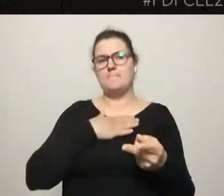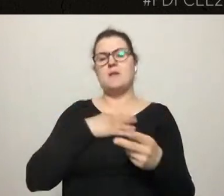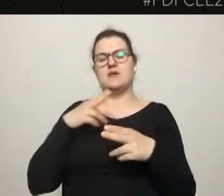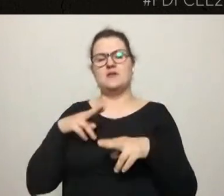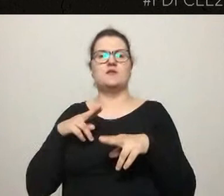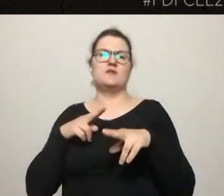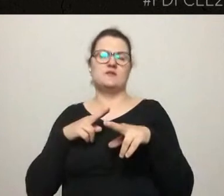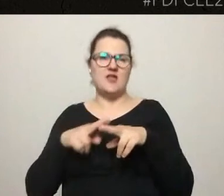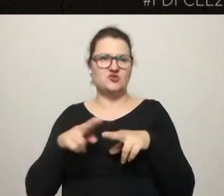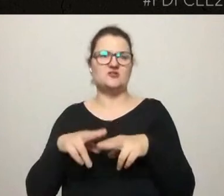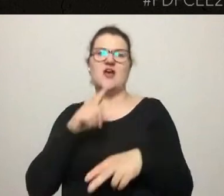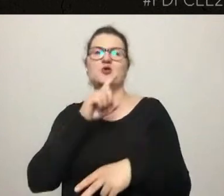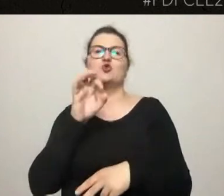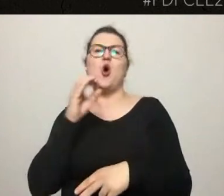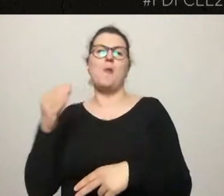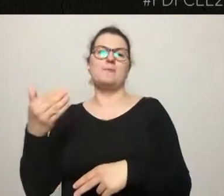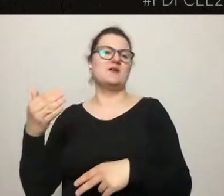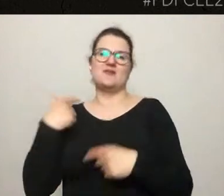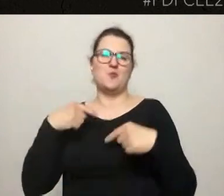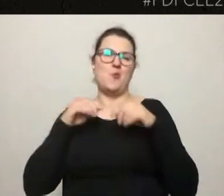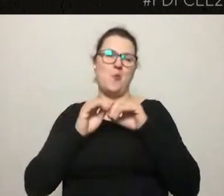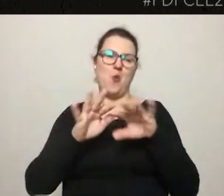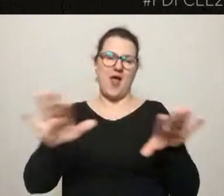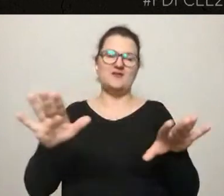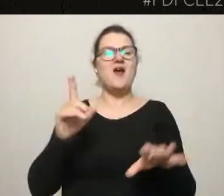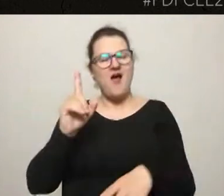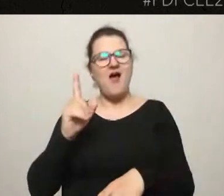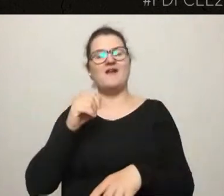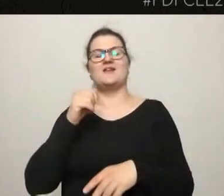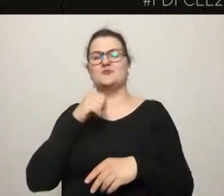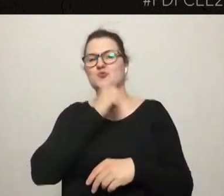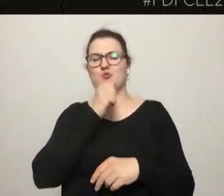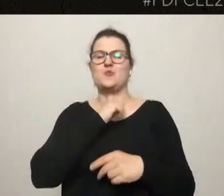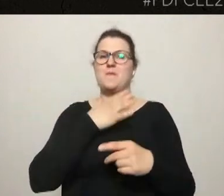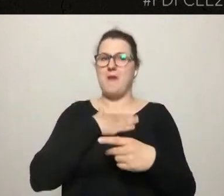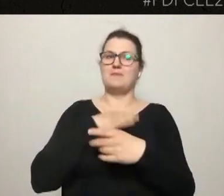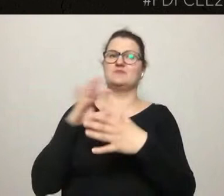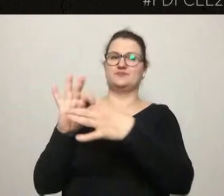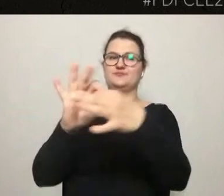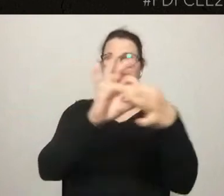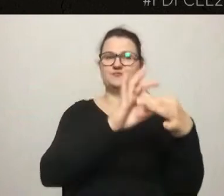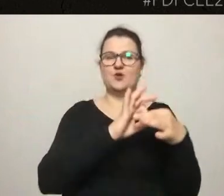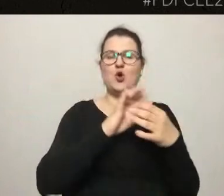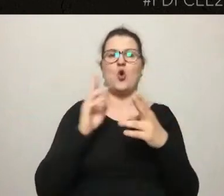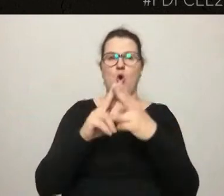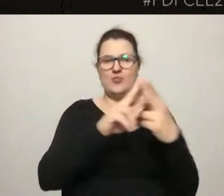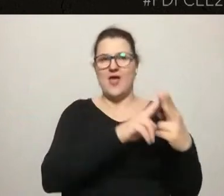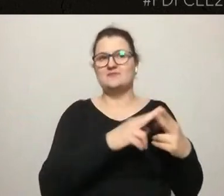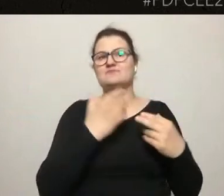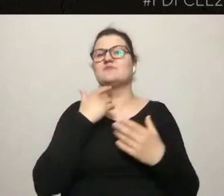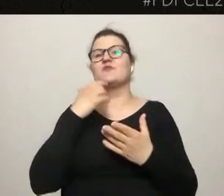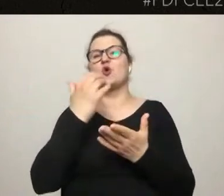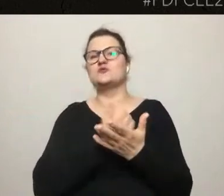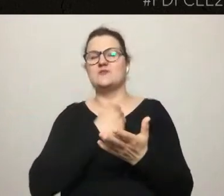ponieważ mamy już uruchomione sieci kontaktów i tutaj akurat też pomogły media społecznościowe, bo wykorzystaliśmy grupy dyskusyjne, które są normalnie